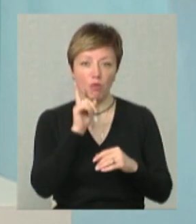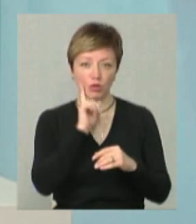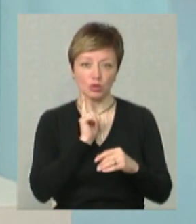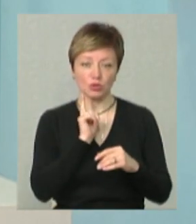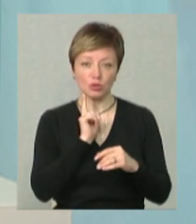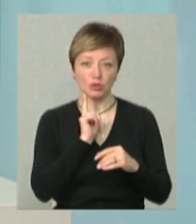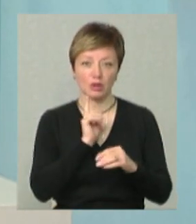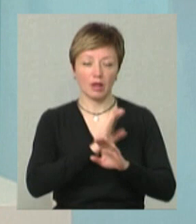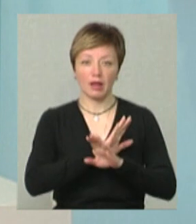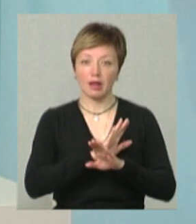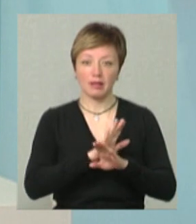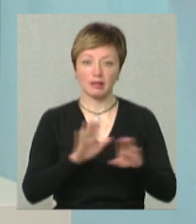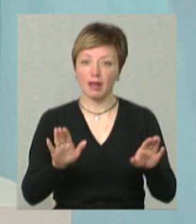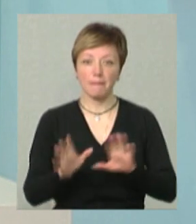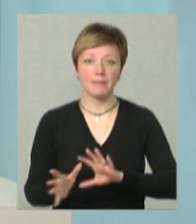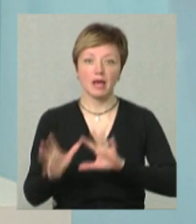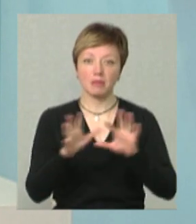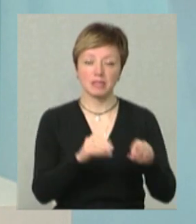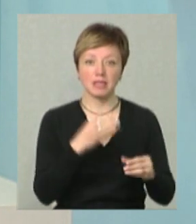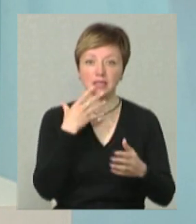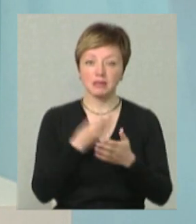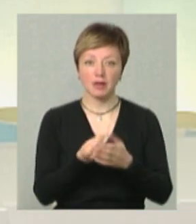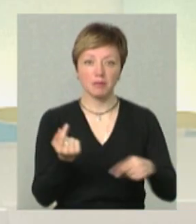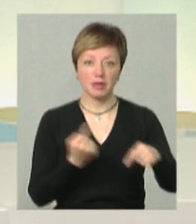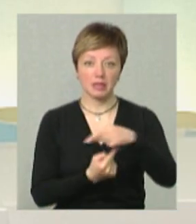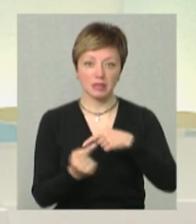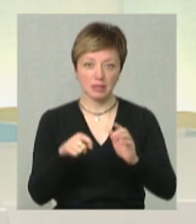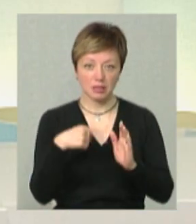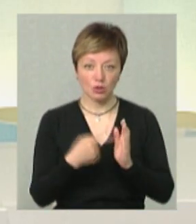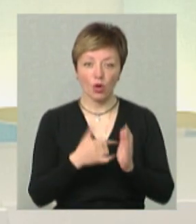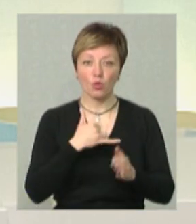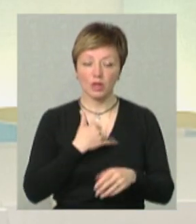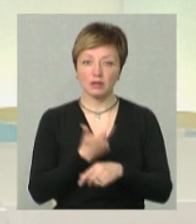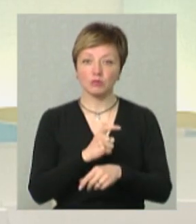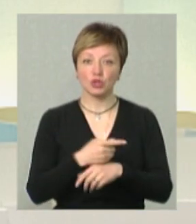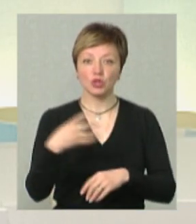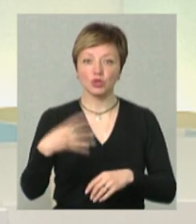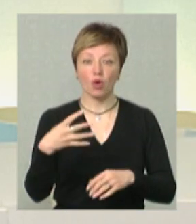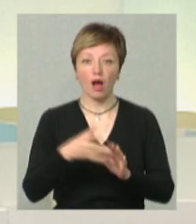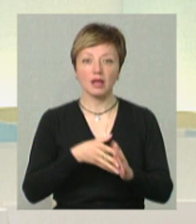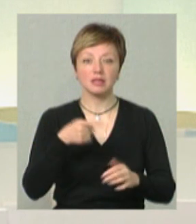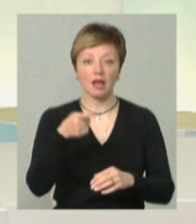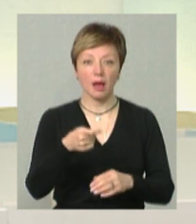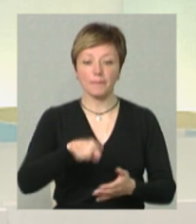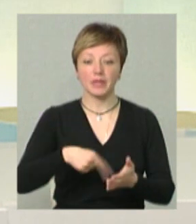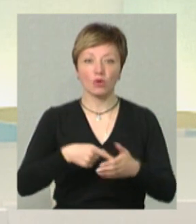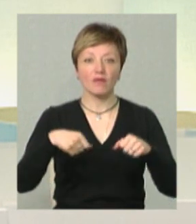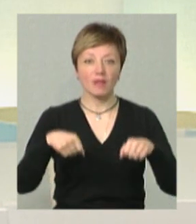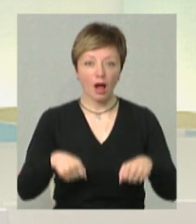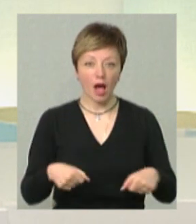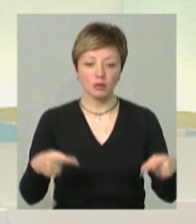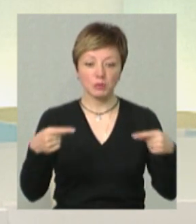не перемістили свій бізнес? В нас, взагалі, вже більше 40 заявок, це в міської влади